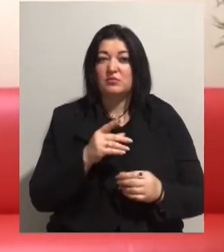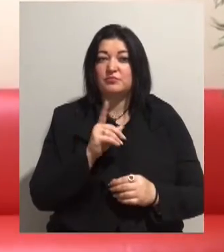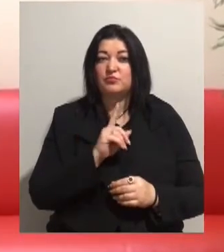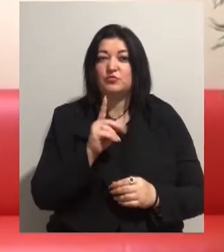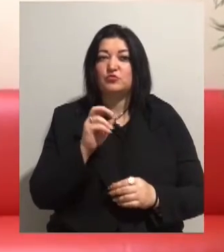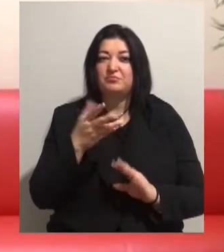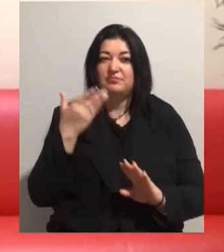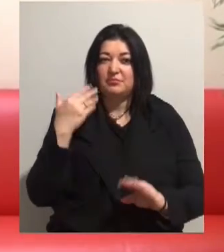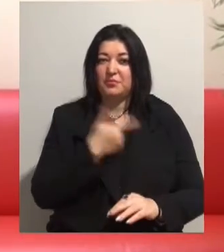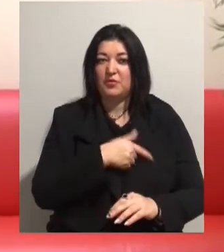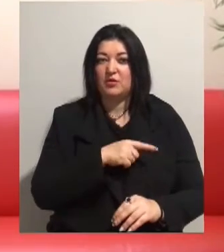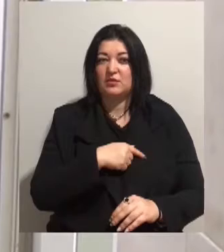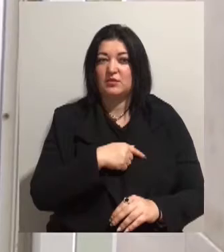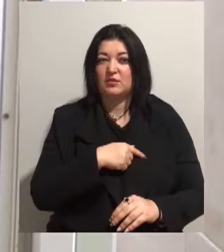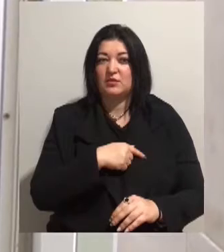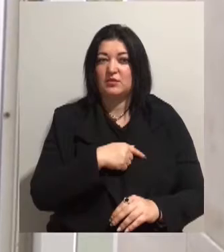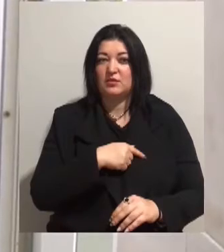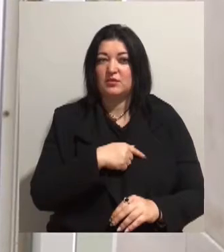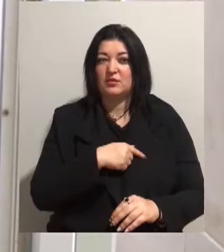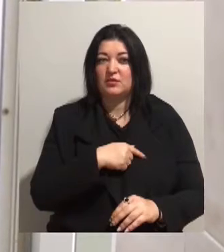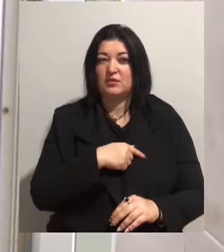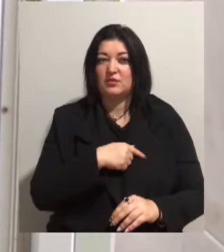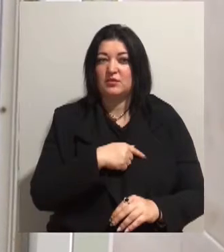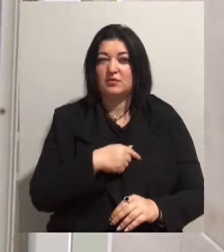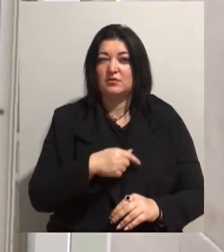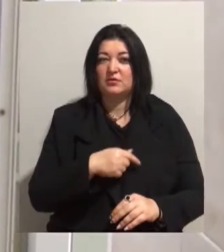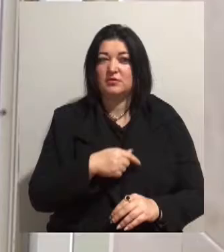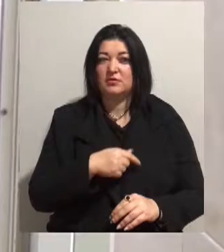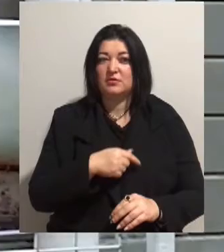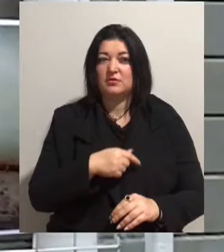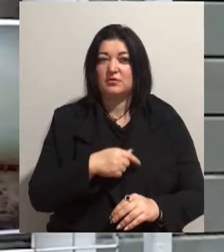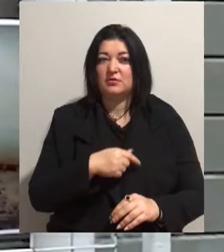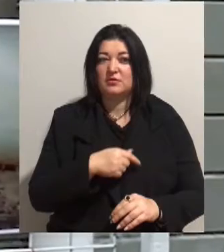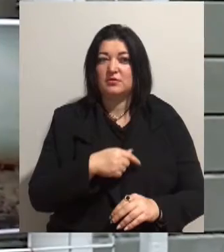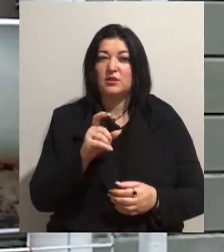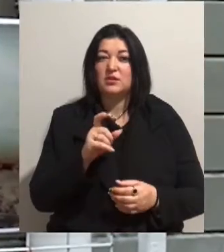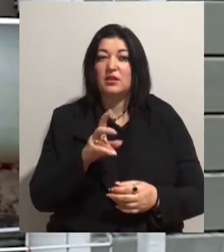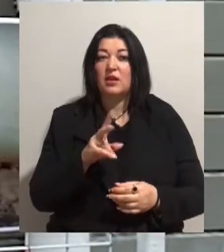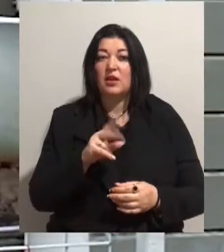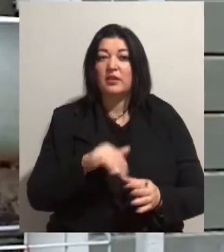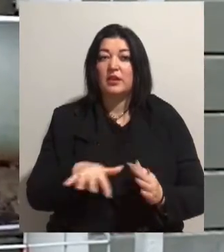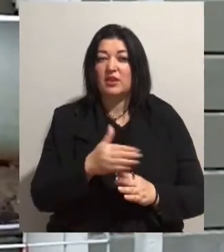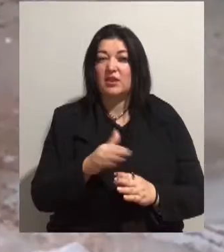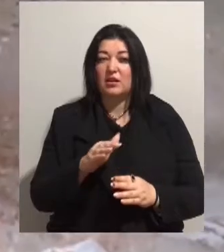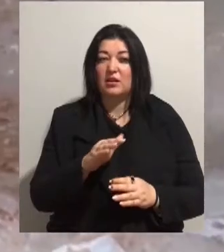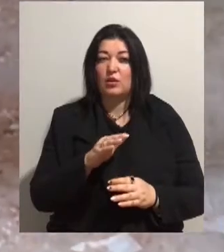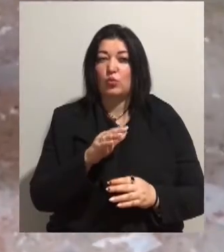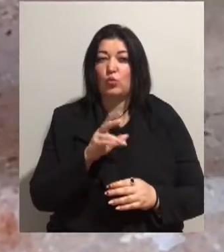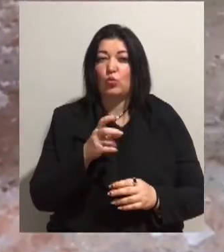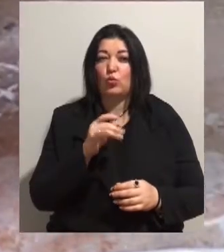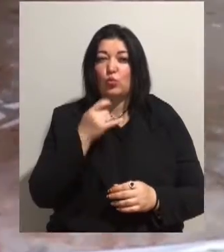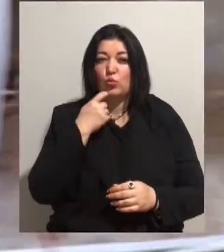Центр складається з двох амбулаторій. З'явився він на території одного з відділень «Укрпошти». Мова йде про приміщення площою 400